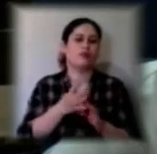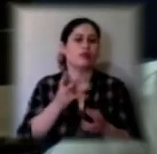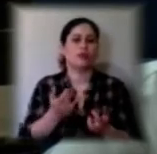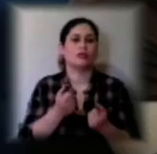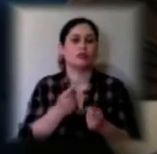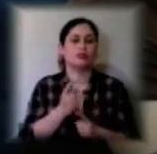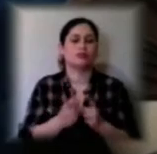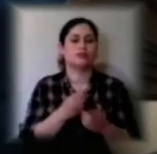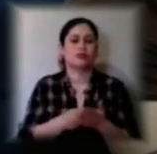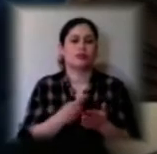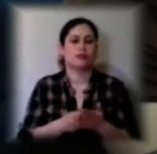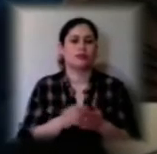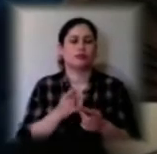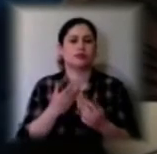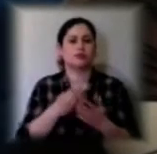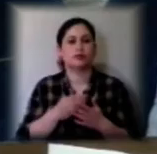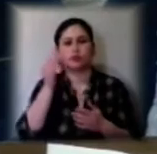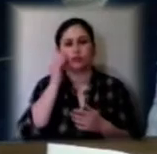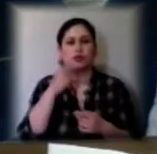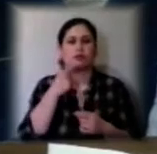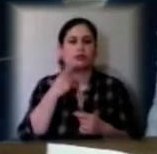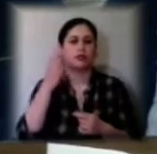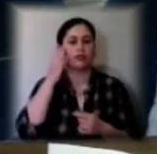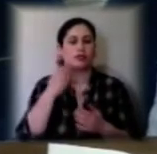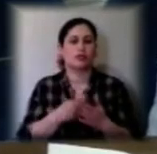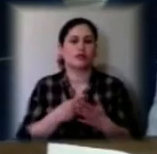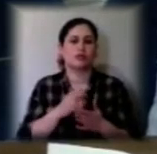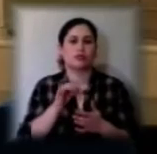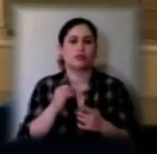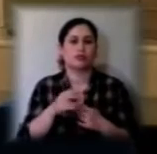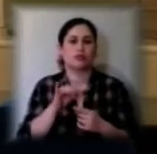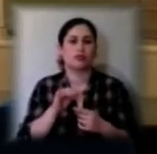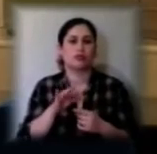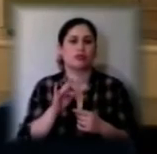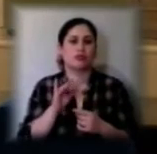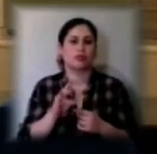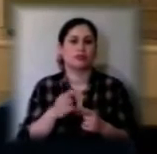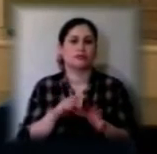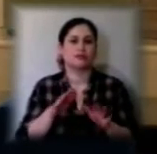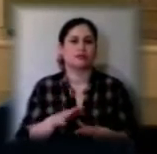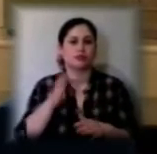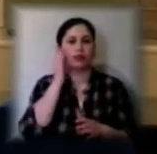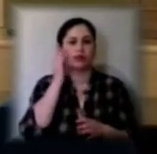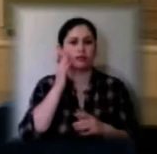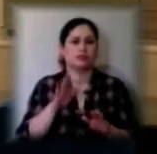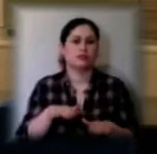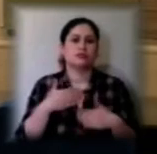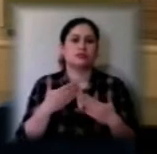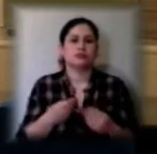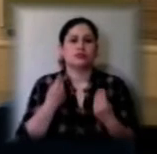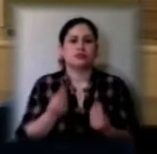бюджету? Свою думку висловив голова бюджетної комісії Руслан Рубан. Міському голові пропонували, давайте